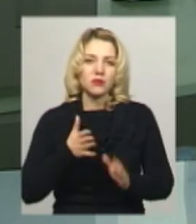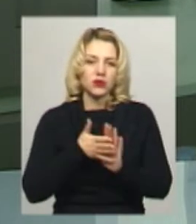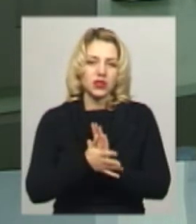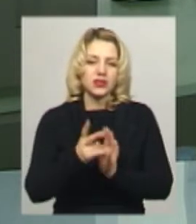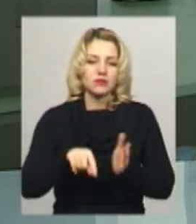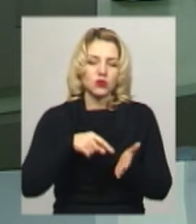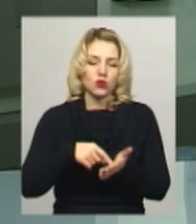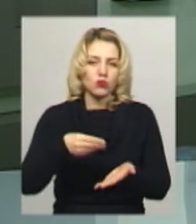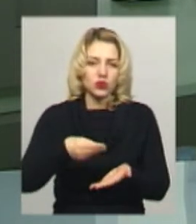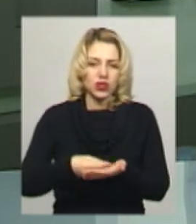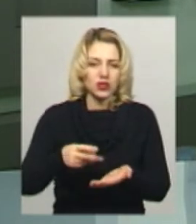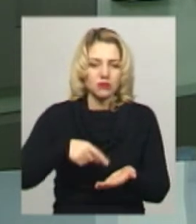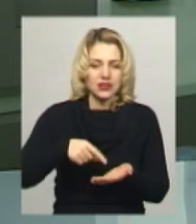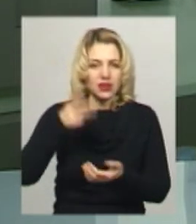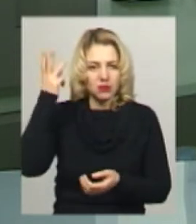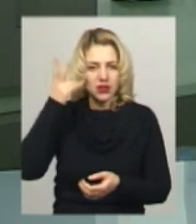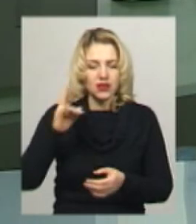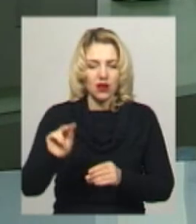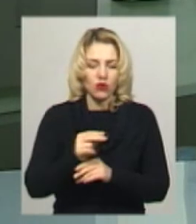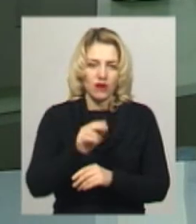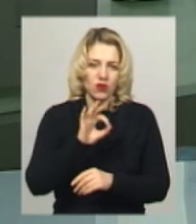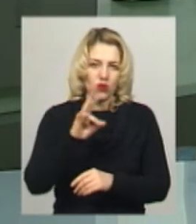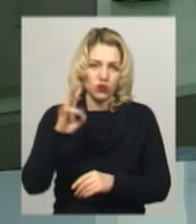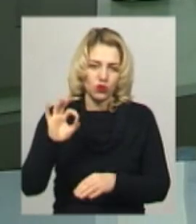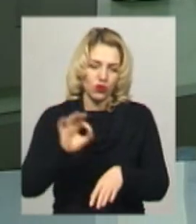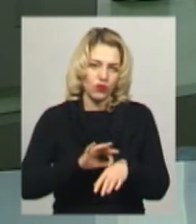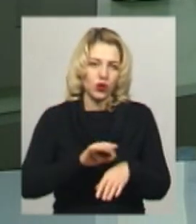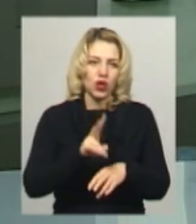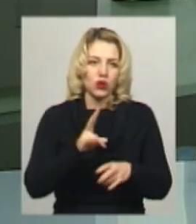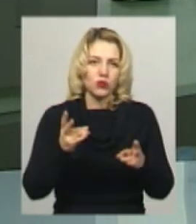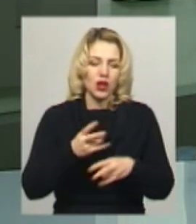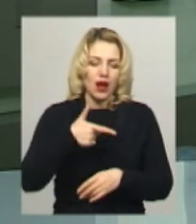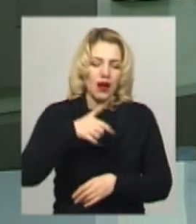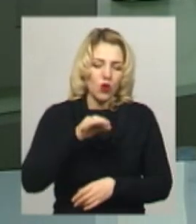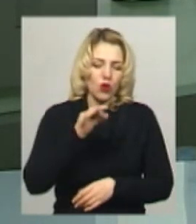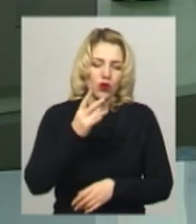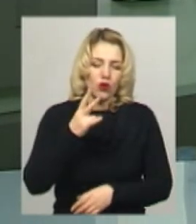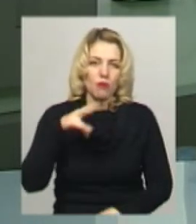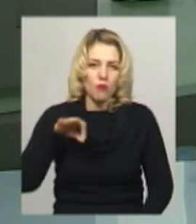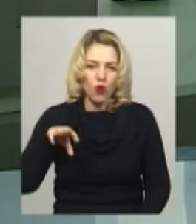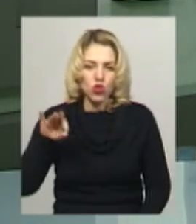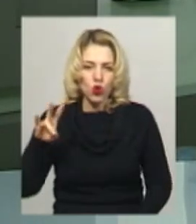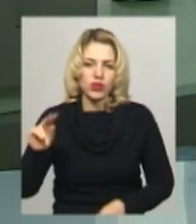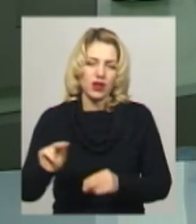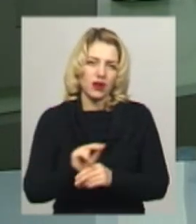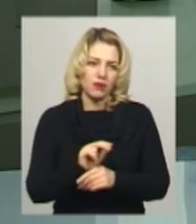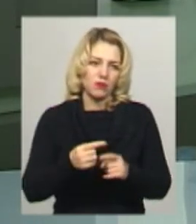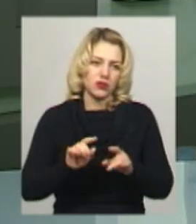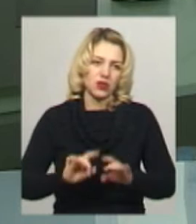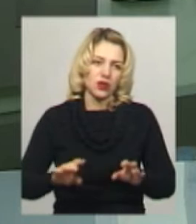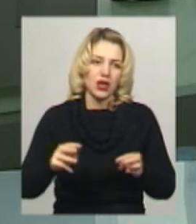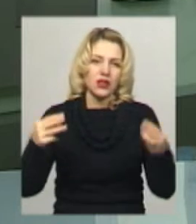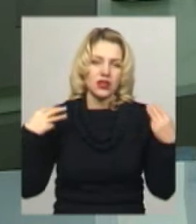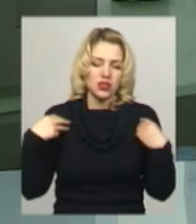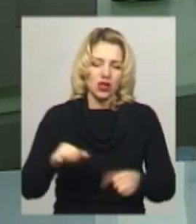міського бюджету Хмельницького на лікування онкохворих, які потребують гормонотерапії. Про це повідомив начальник управління охорони здоров'я